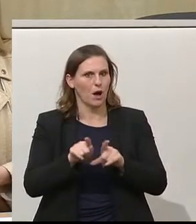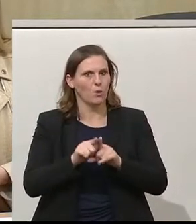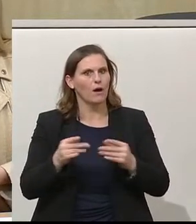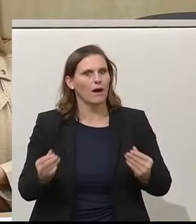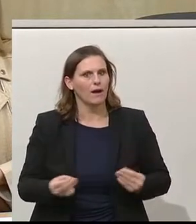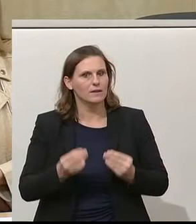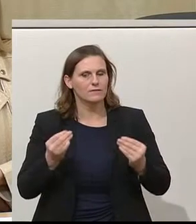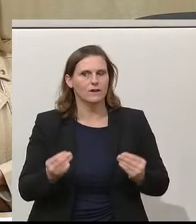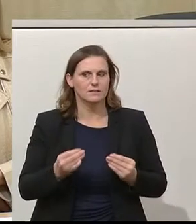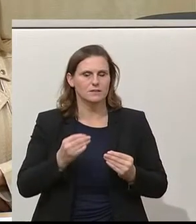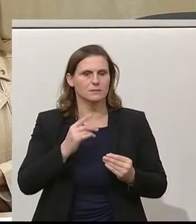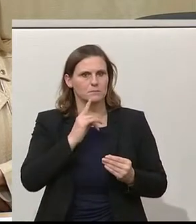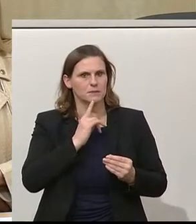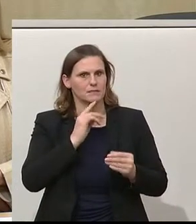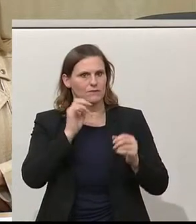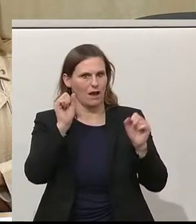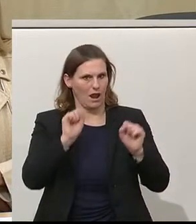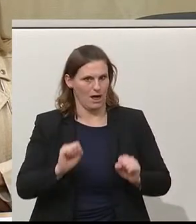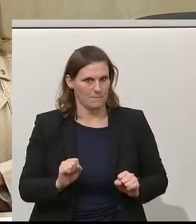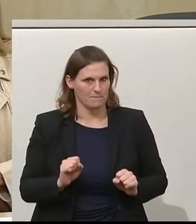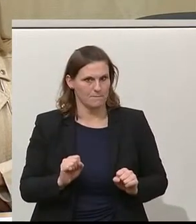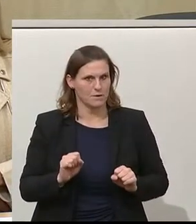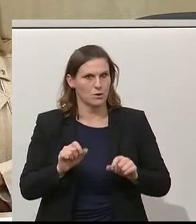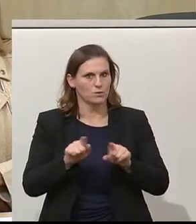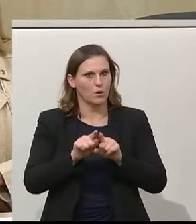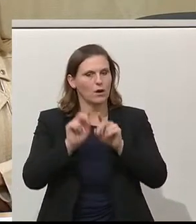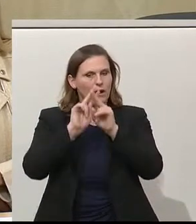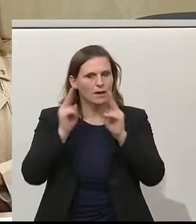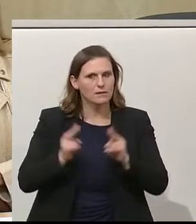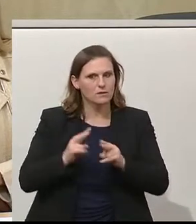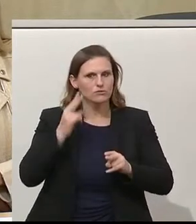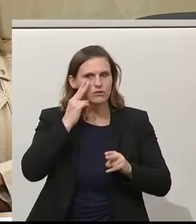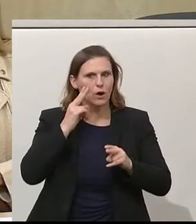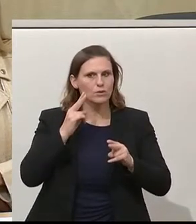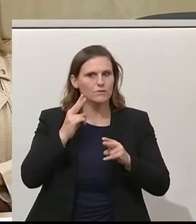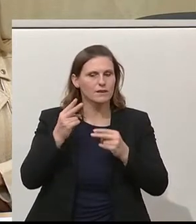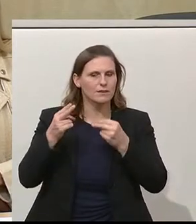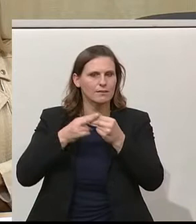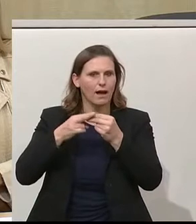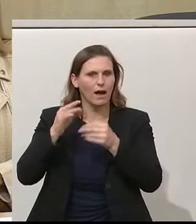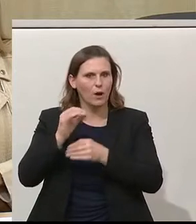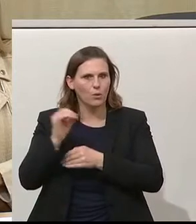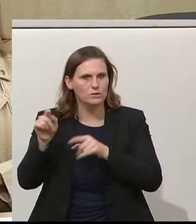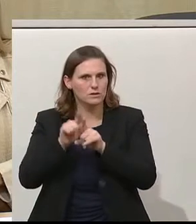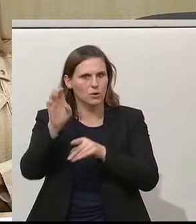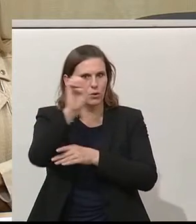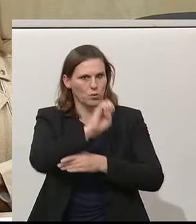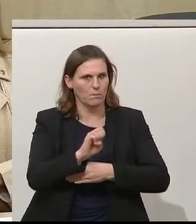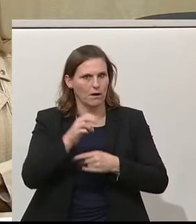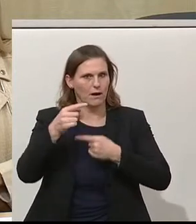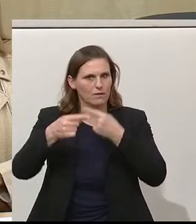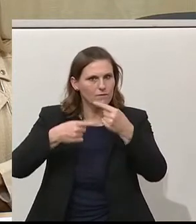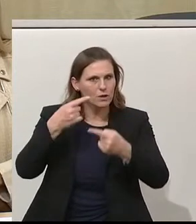Alarmsignal. Und international muss man auf Entwicklungen achtgeben im Nahen Osten, genauso wie in Europa, wenn ich mir